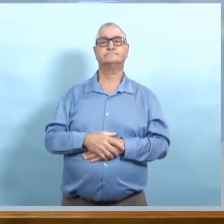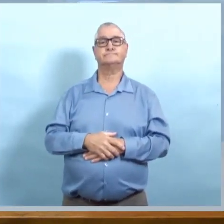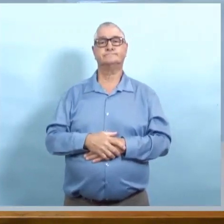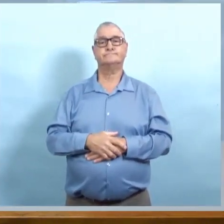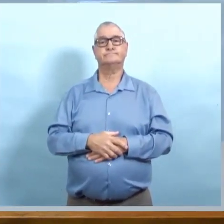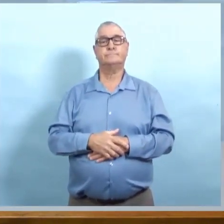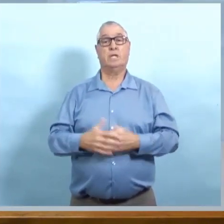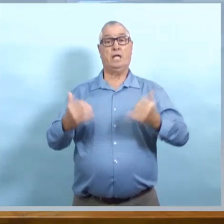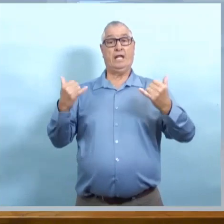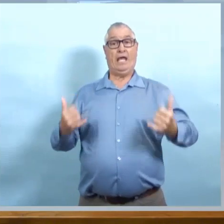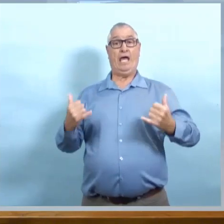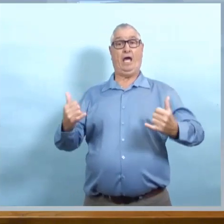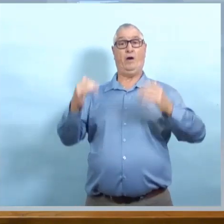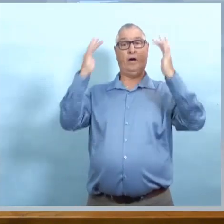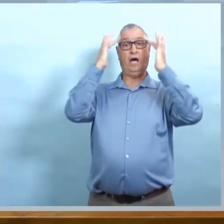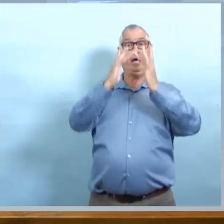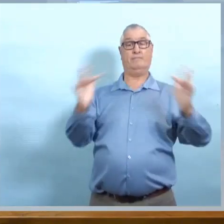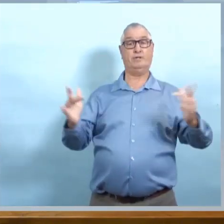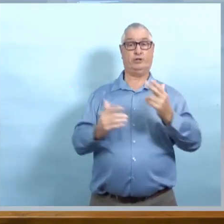Thompson Citizen Ian.